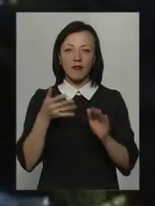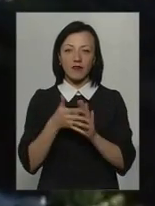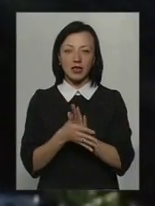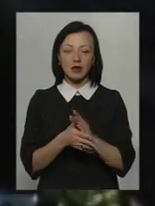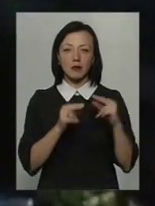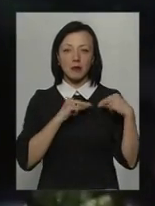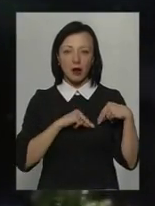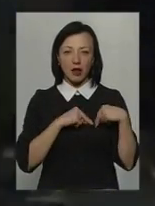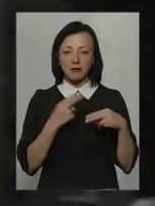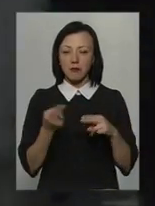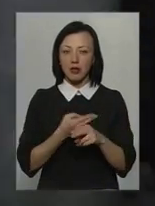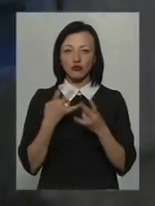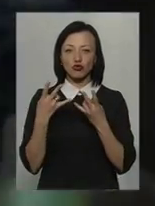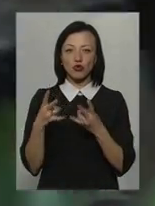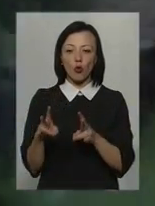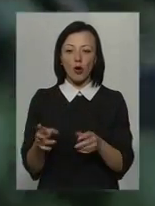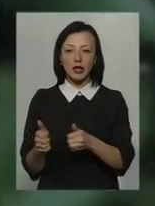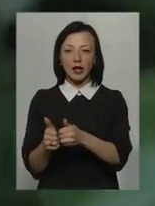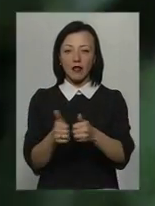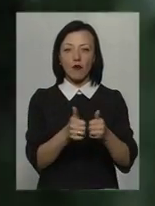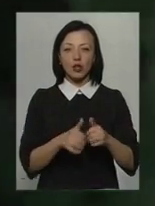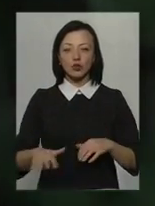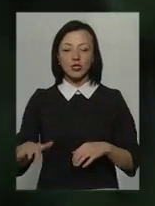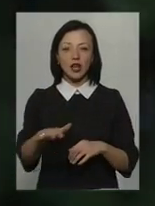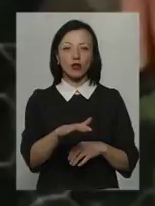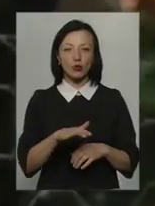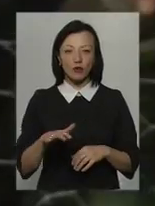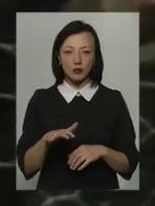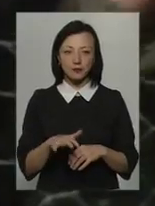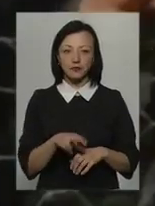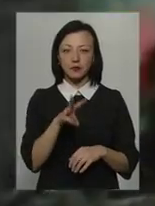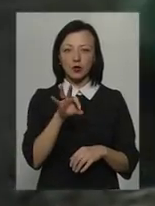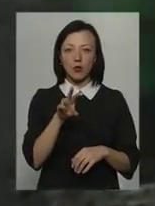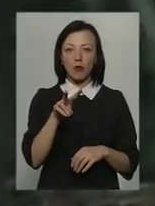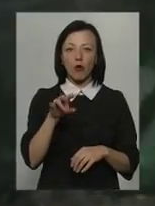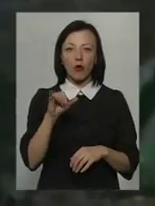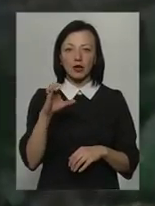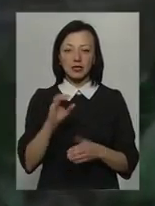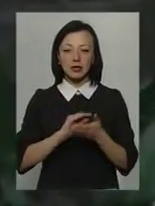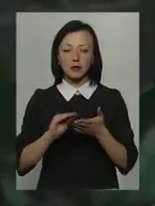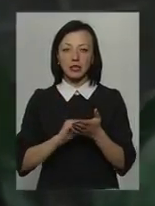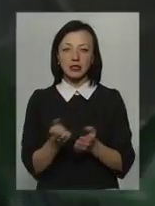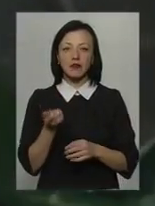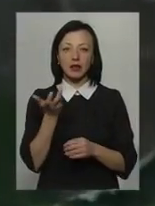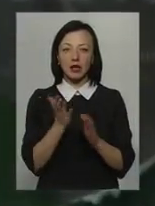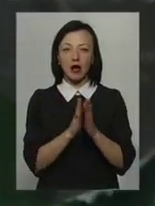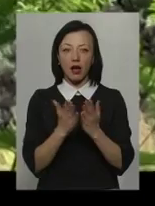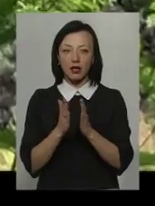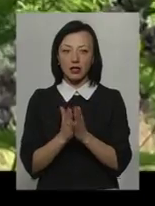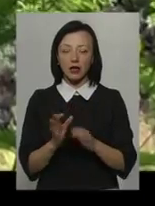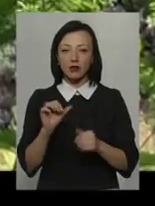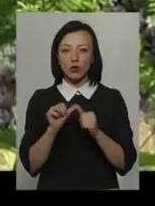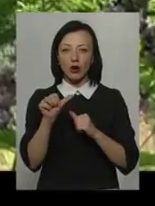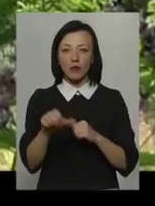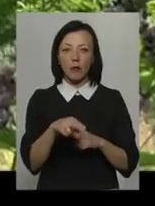праці і без шкоди для навколишнього середовища. Моллісон написав кілька книг з цього приводу, зокрема,